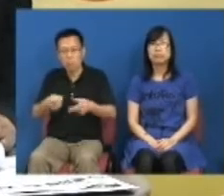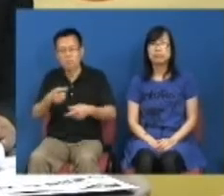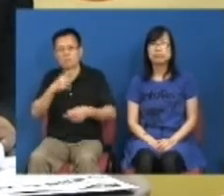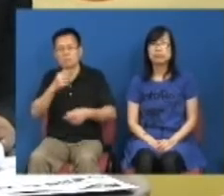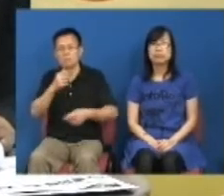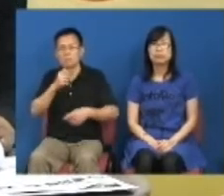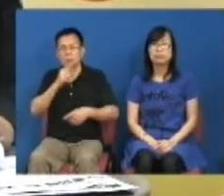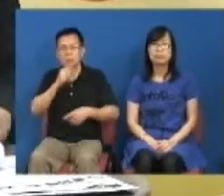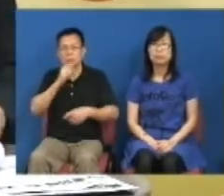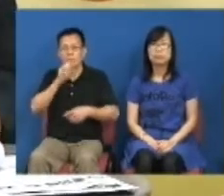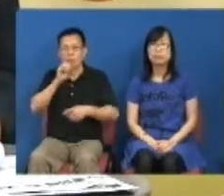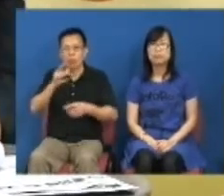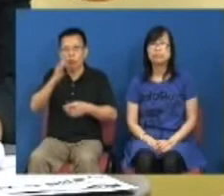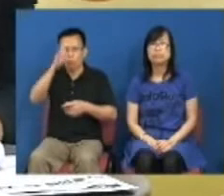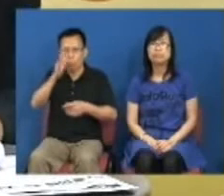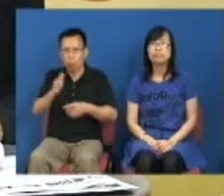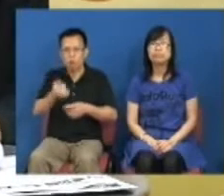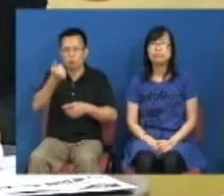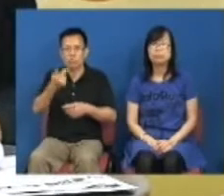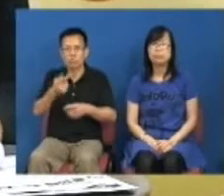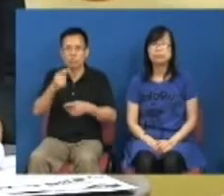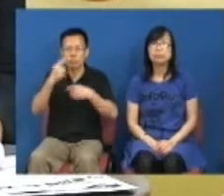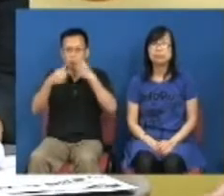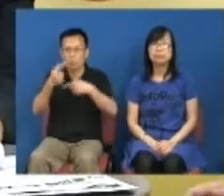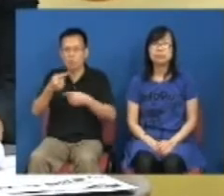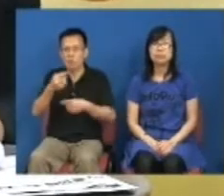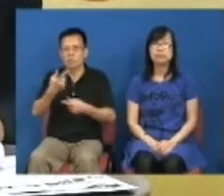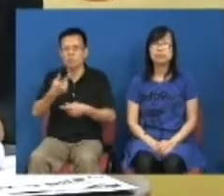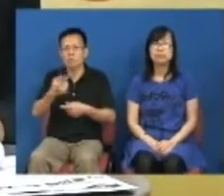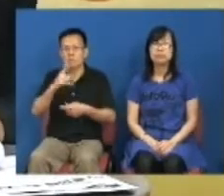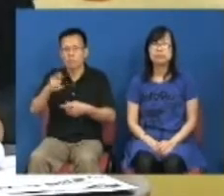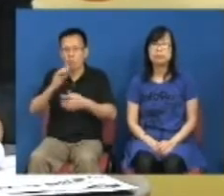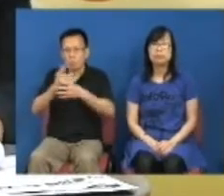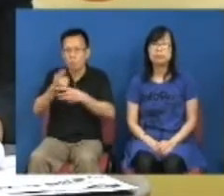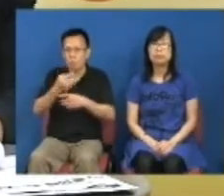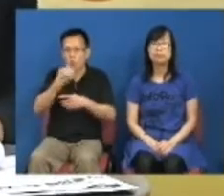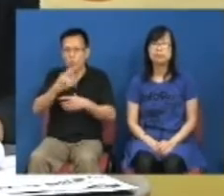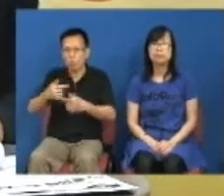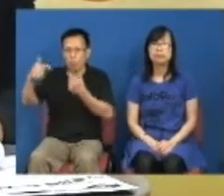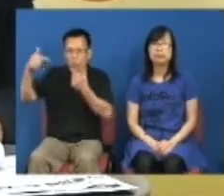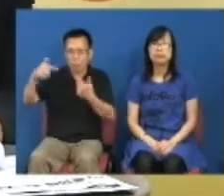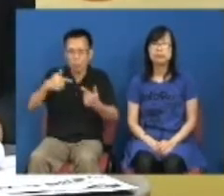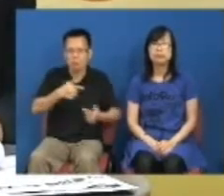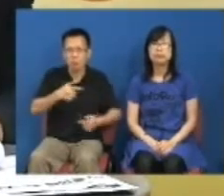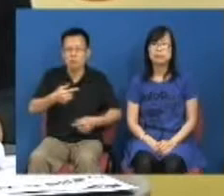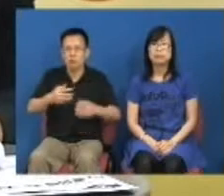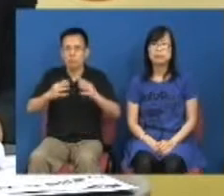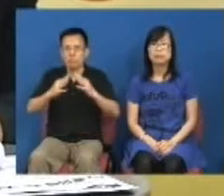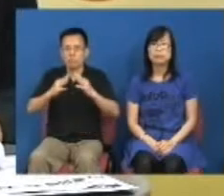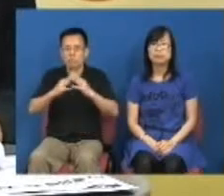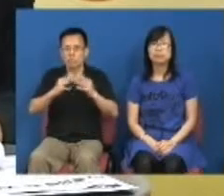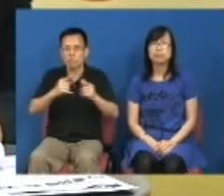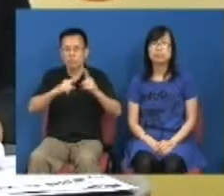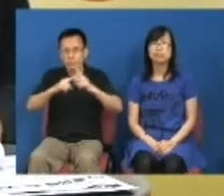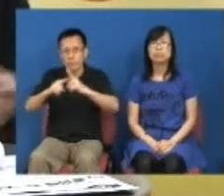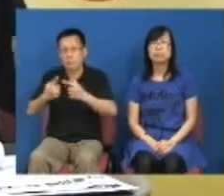公立医院为什么不是为我们在香港的永久居民和在香港工作有纳税的外面